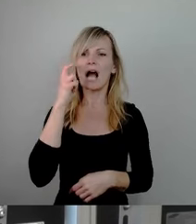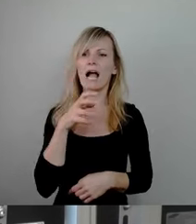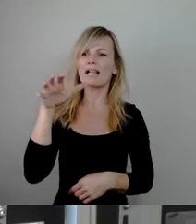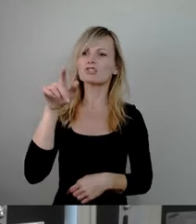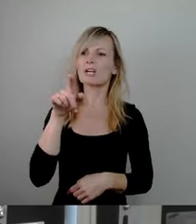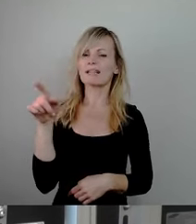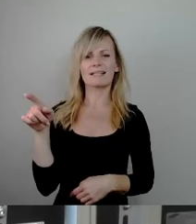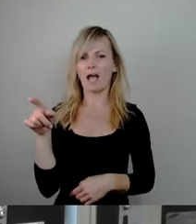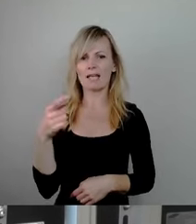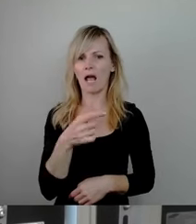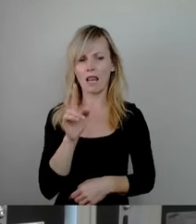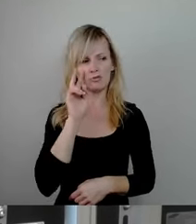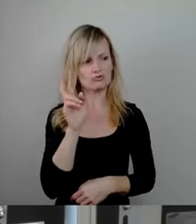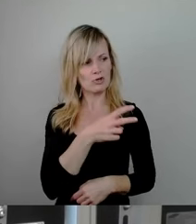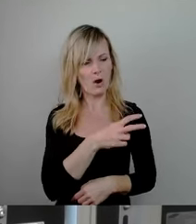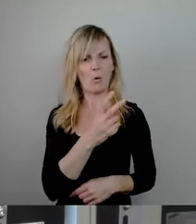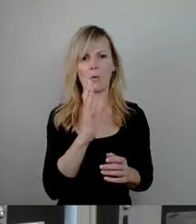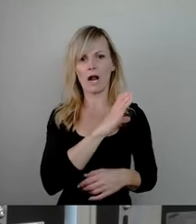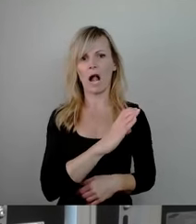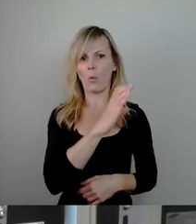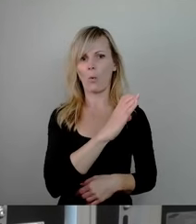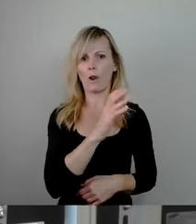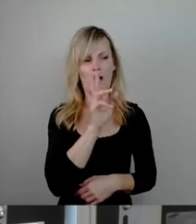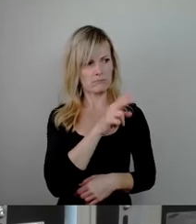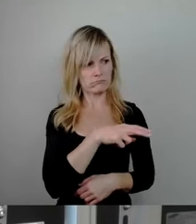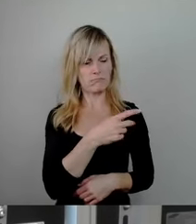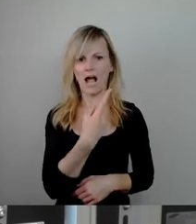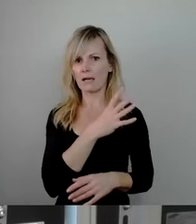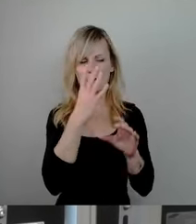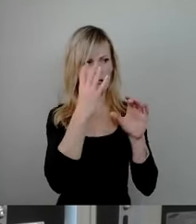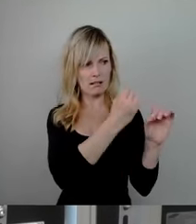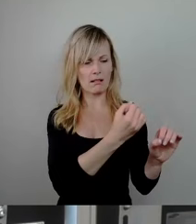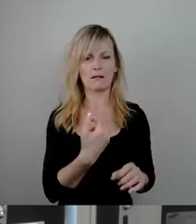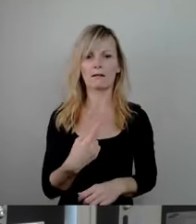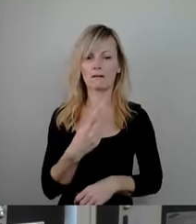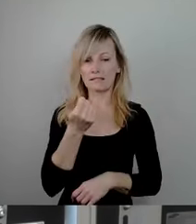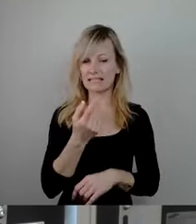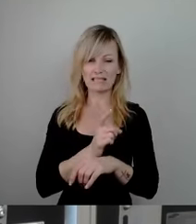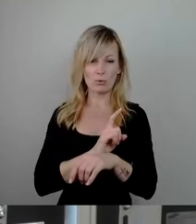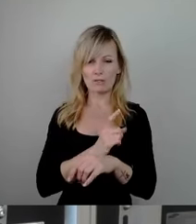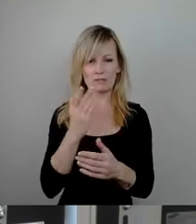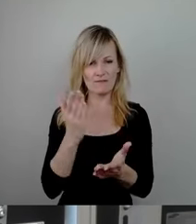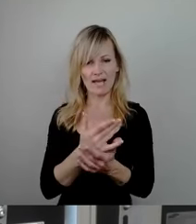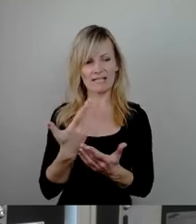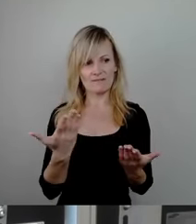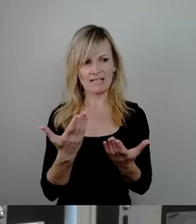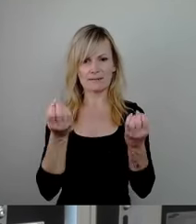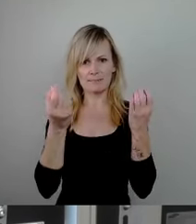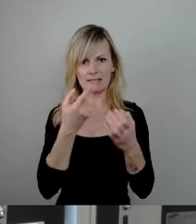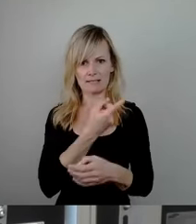Ihr Anblick fesselt jeden, denn er erzählt in Sekundenbruchteilen ihre nun bewegte Geschichte. Solche